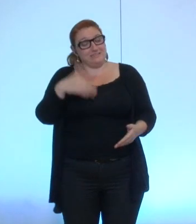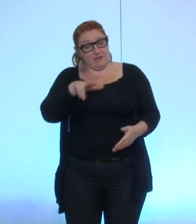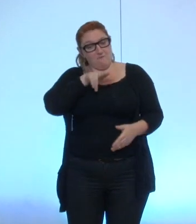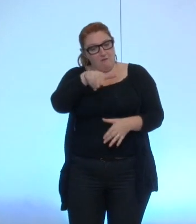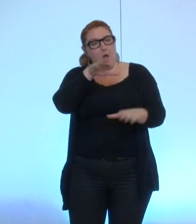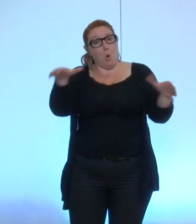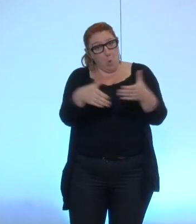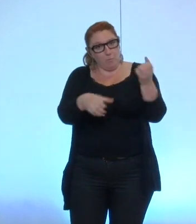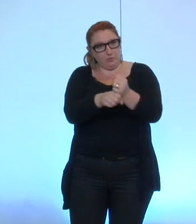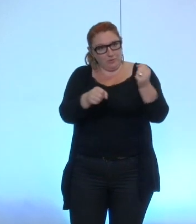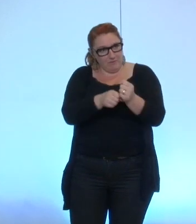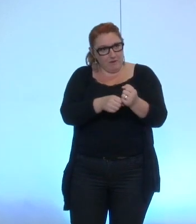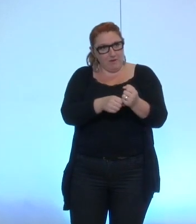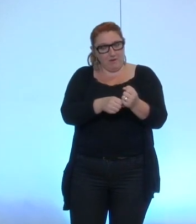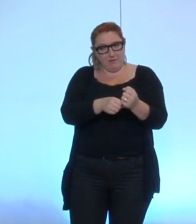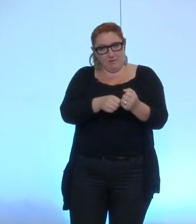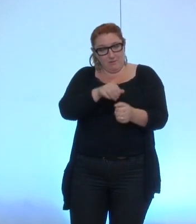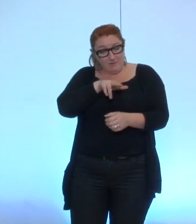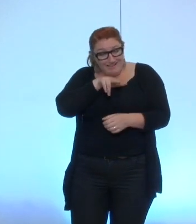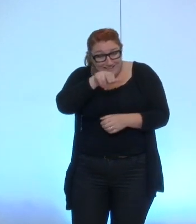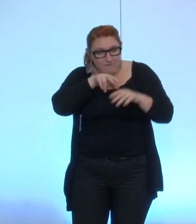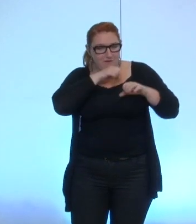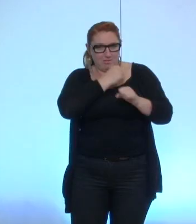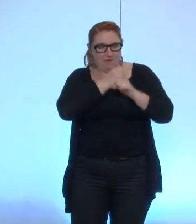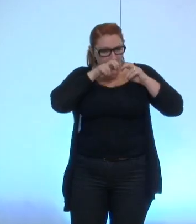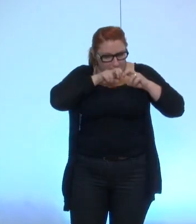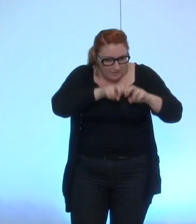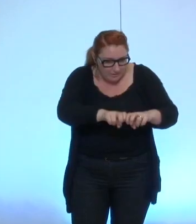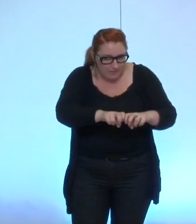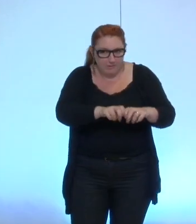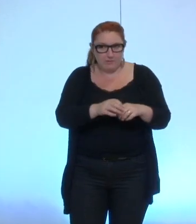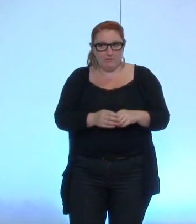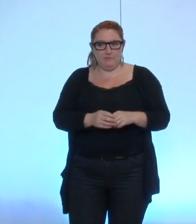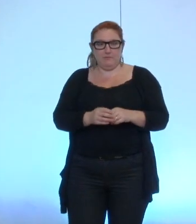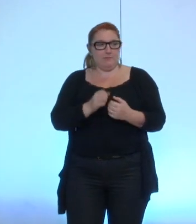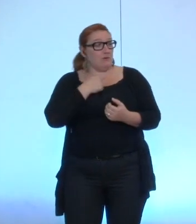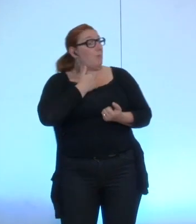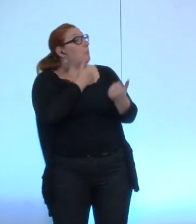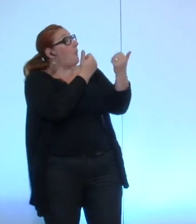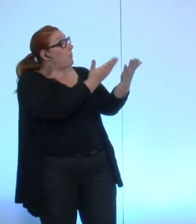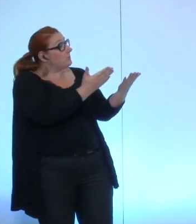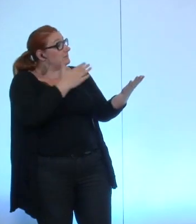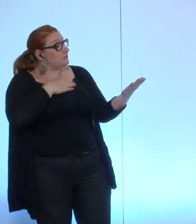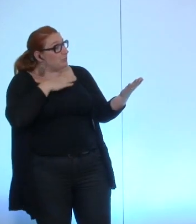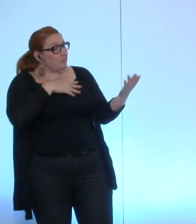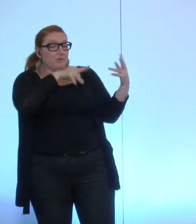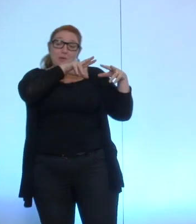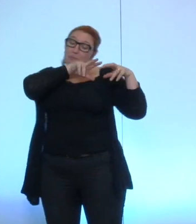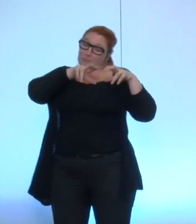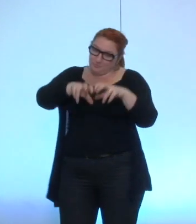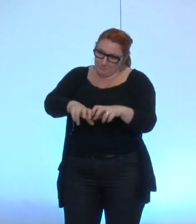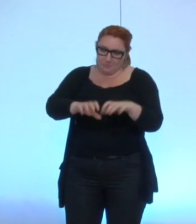étudier une proposition que nous avons formulée et donc dans ces conditions